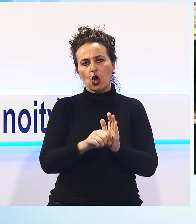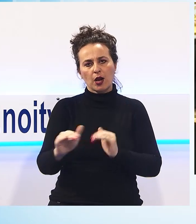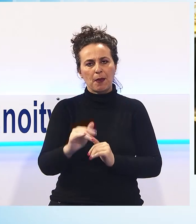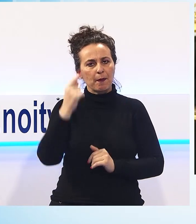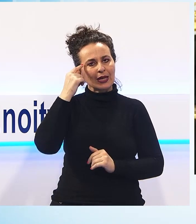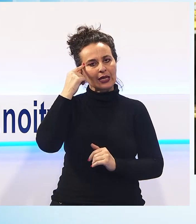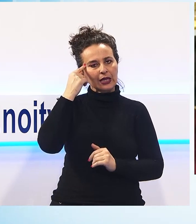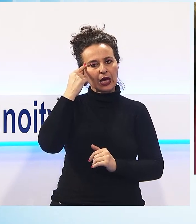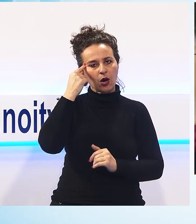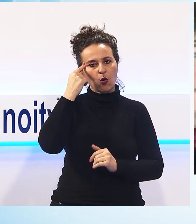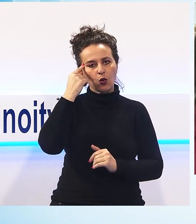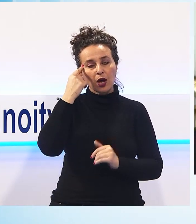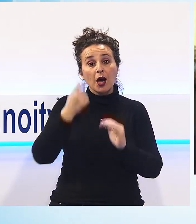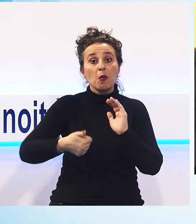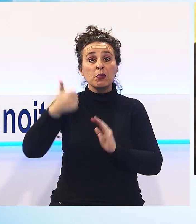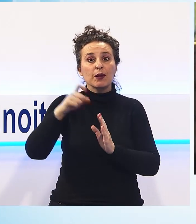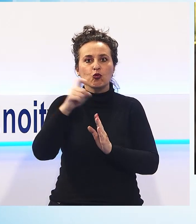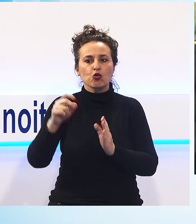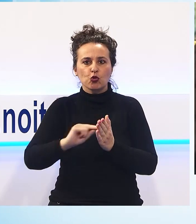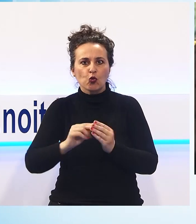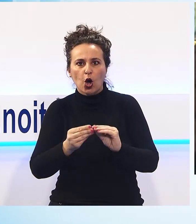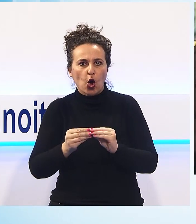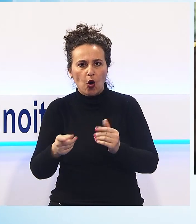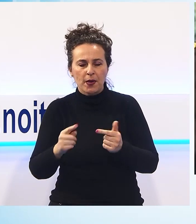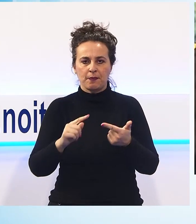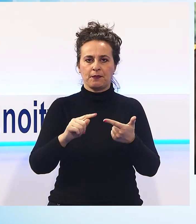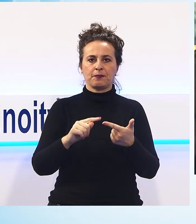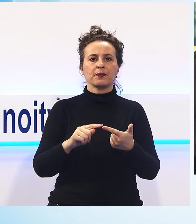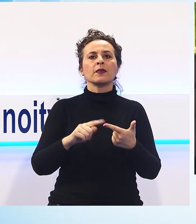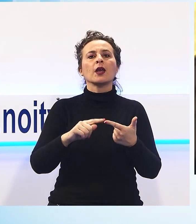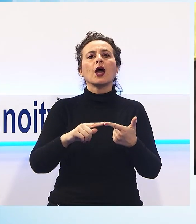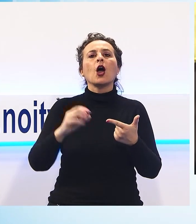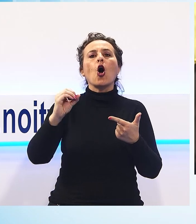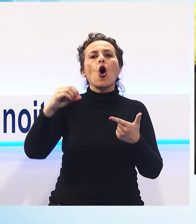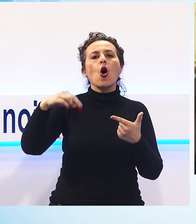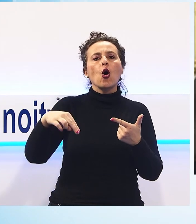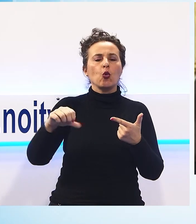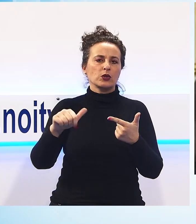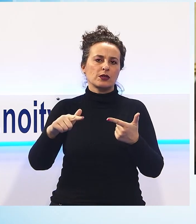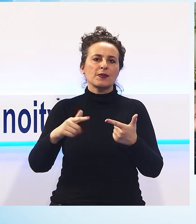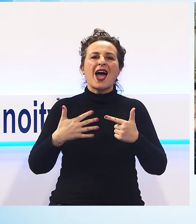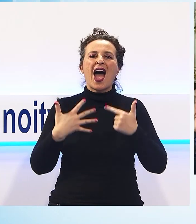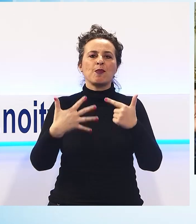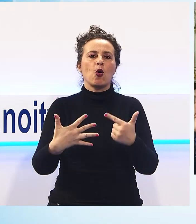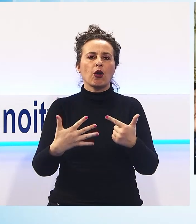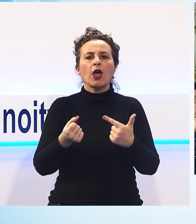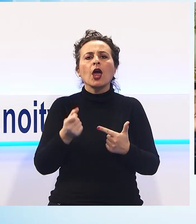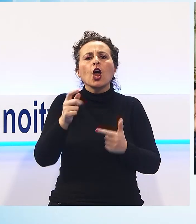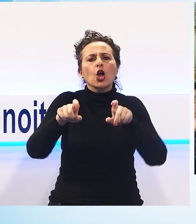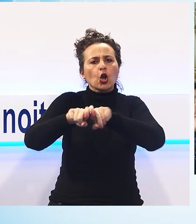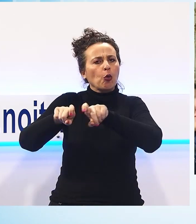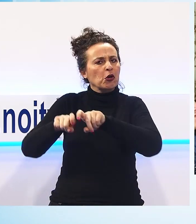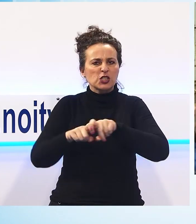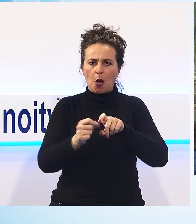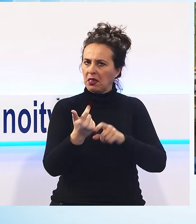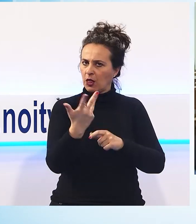Down alle prese con il primo giorno di scuola. L'Onlus,'amore non conte cromosomi, organizza invece due appuntamenti. Giovedì